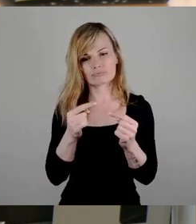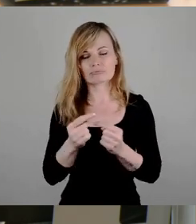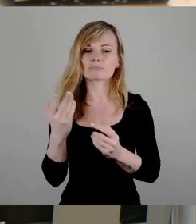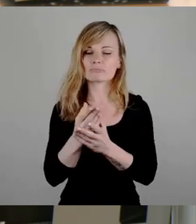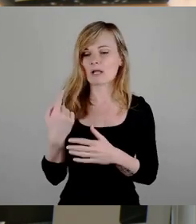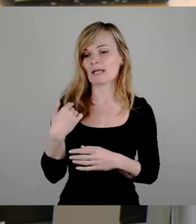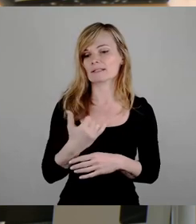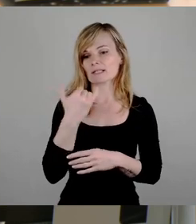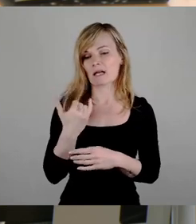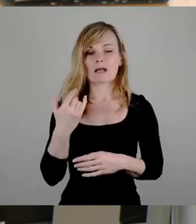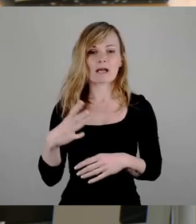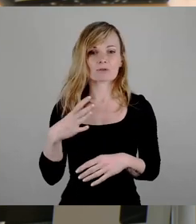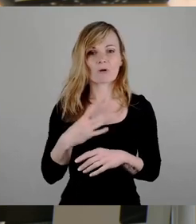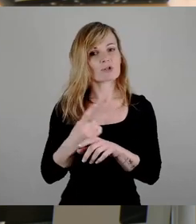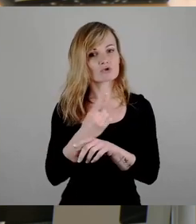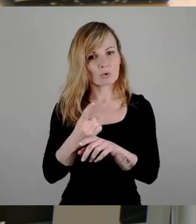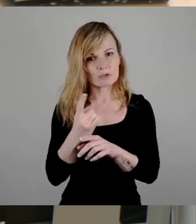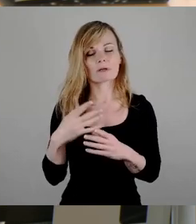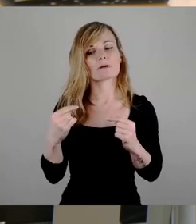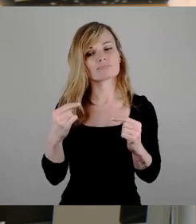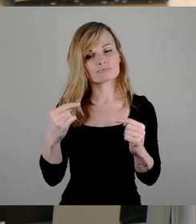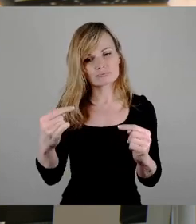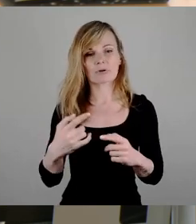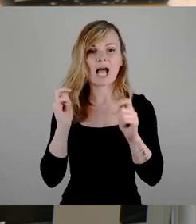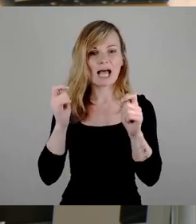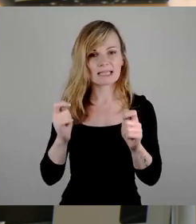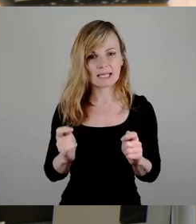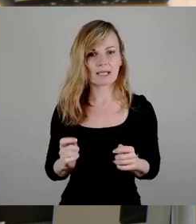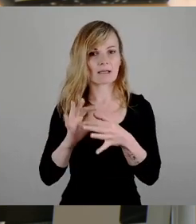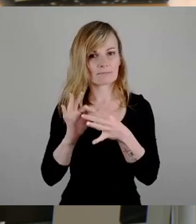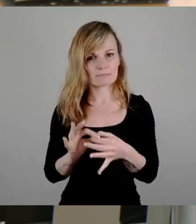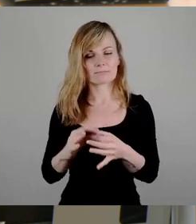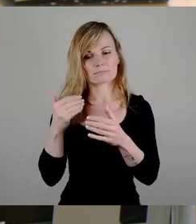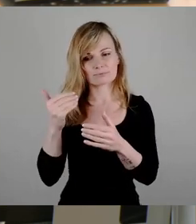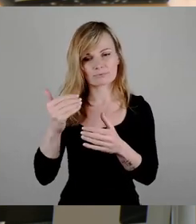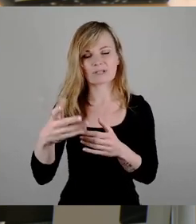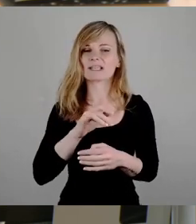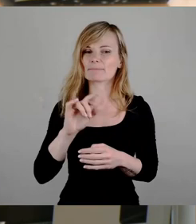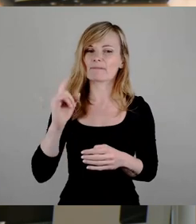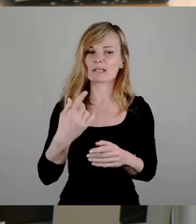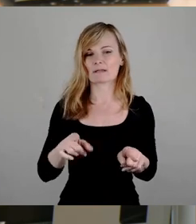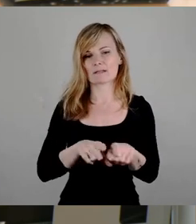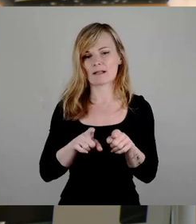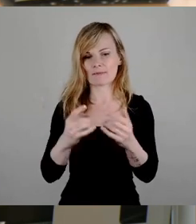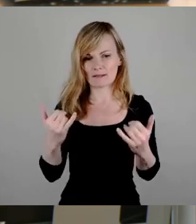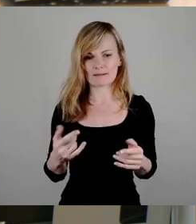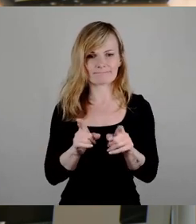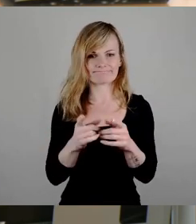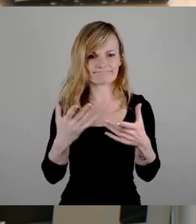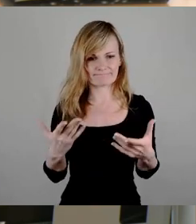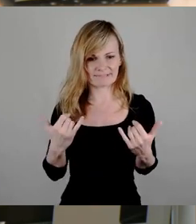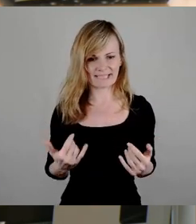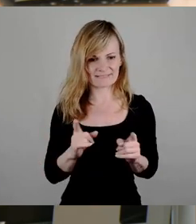Jahr, auch schon weitere Anträge dazu. Und wir landen eigentlich immer wieder an der gleichen Stelle,